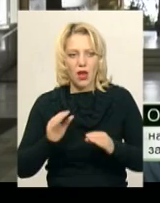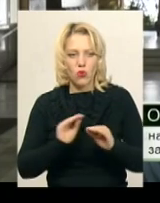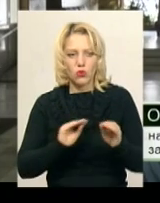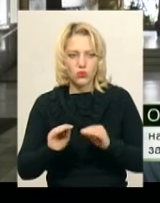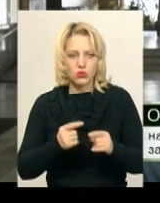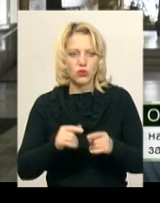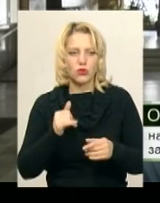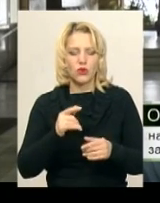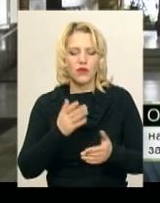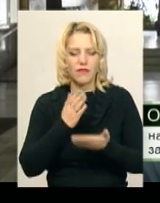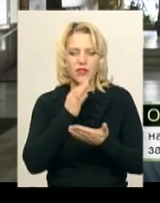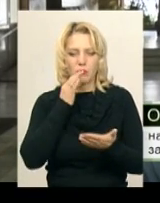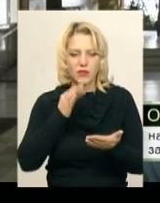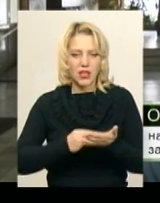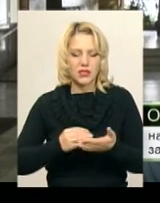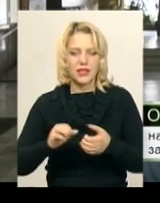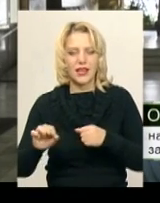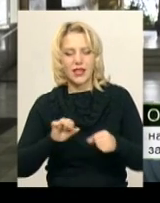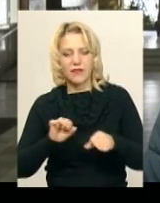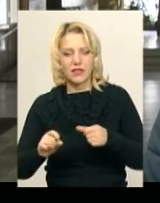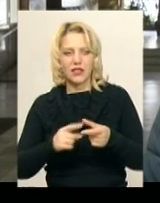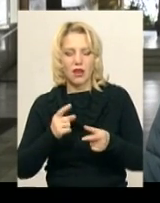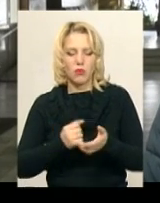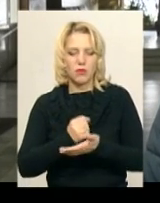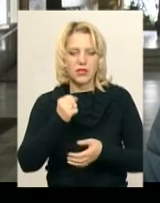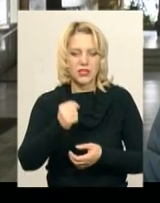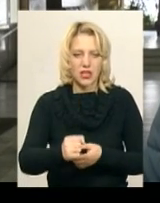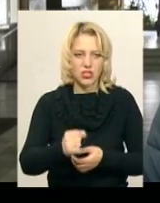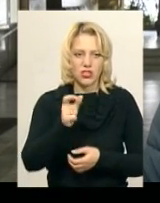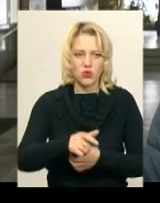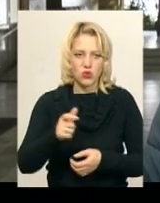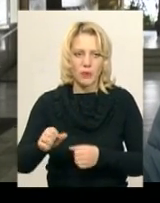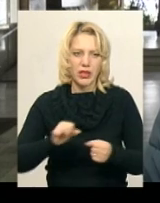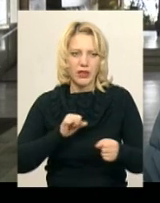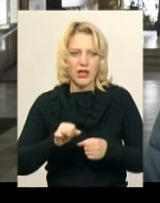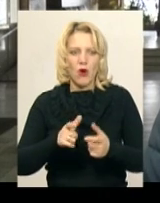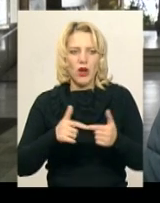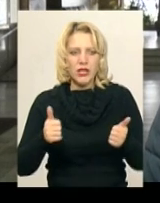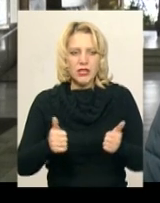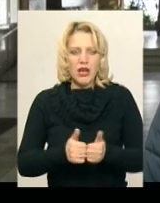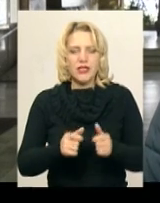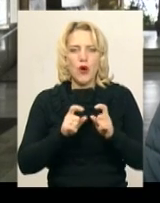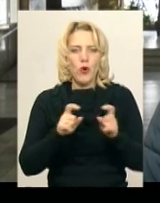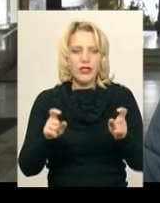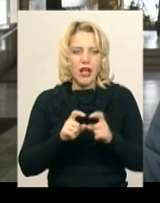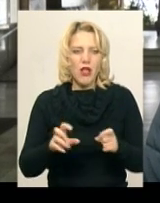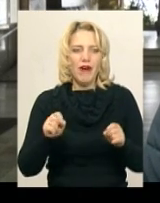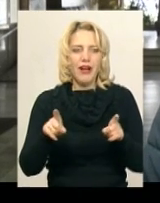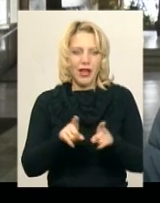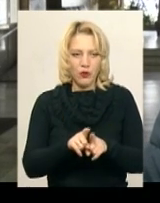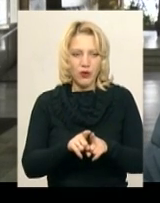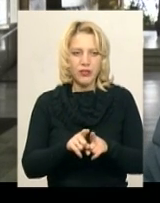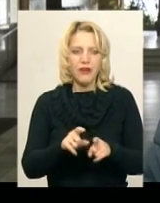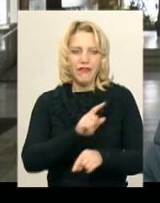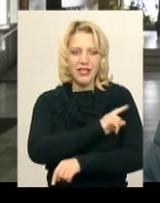відповідальність керівники або призначені особи керівниками, організацій, установ, а також